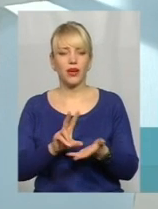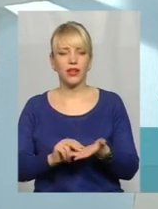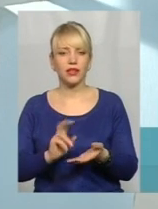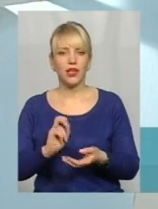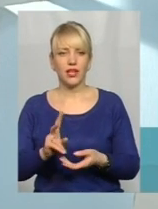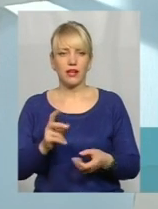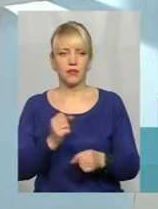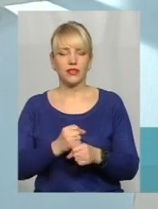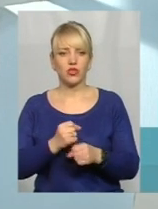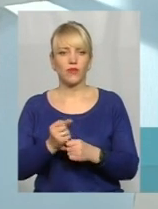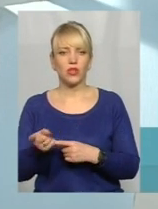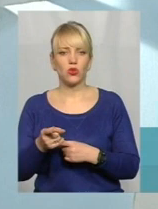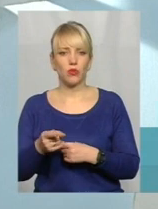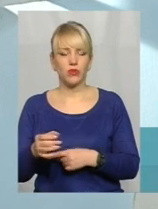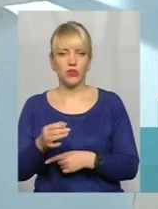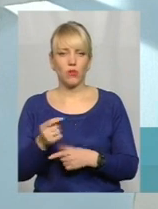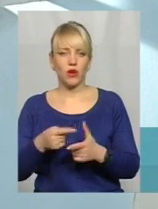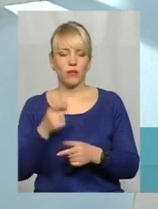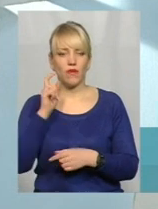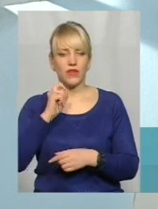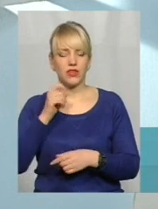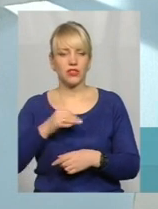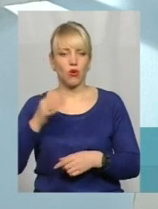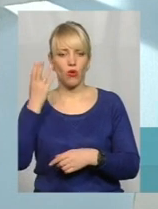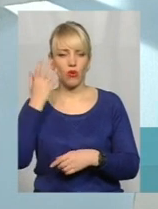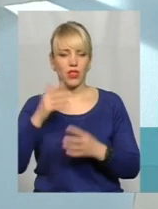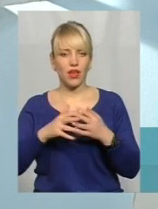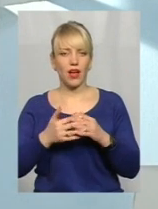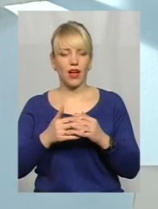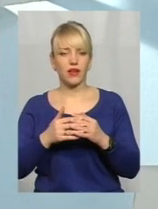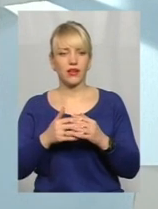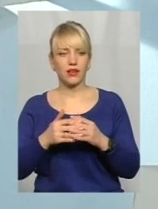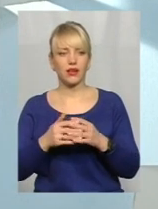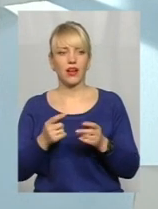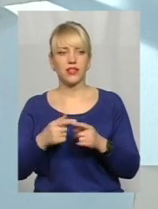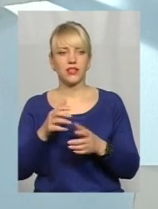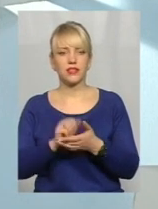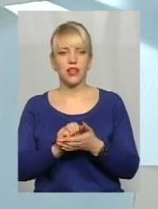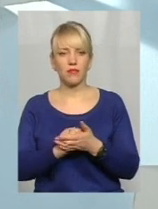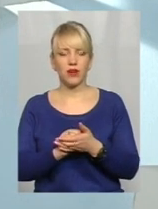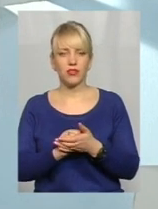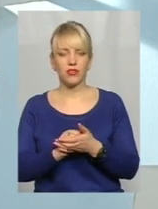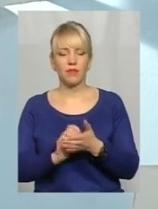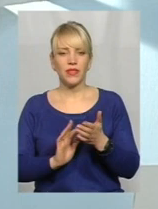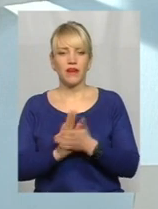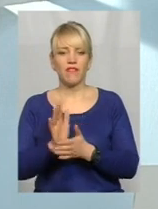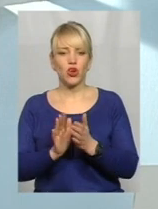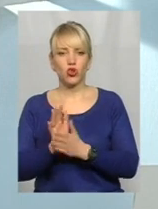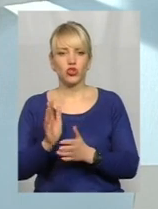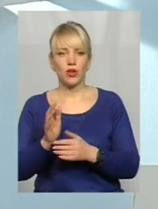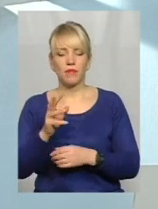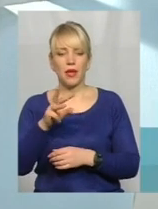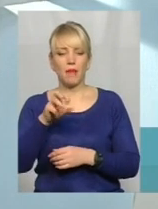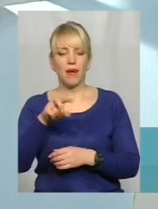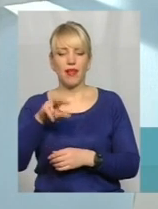Тернопільській або Вінницькій області, коли аграрі, які займаються вирощуванням малини, не тільки заробляють на малині,